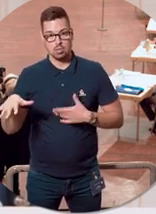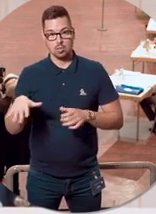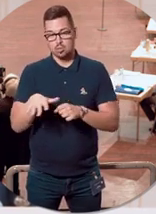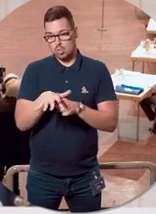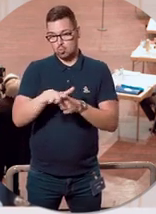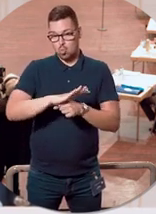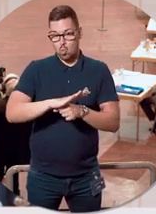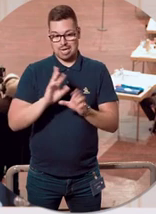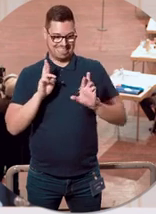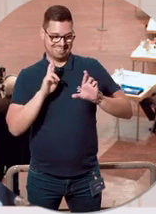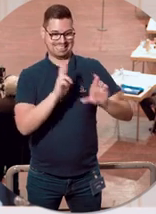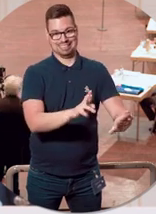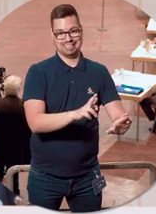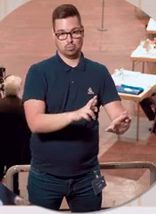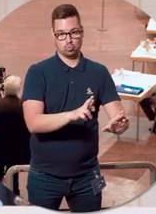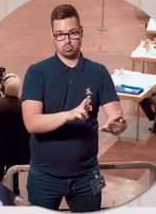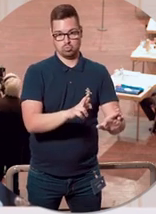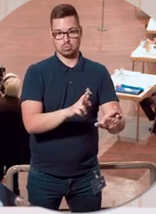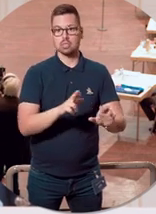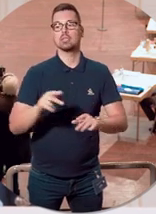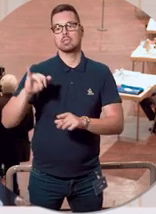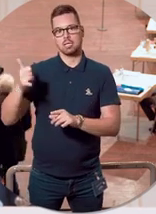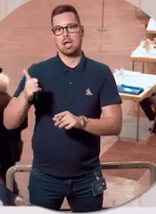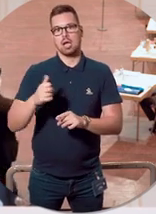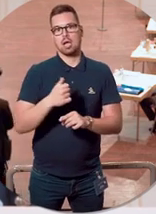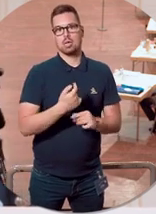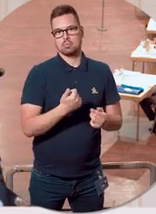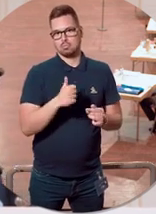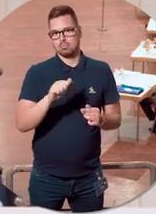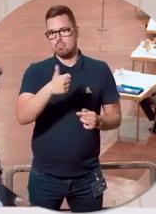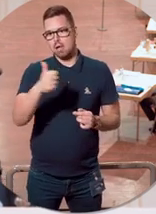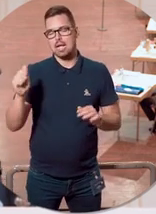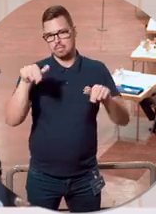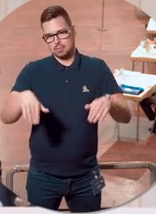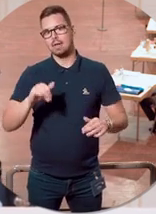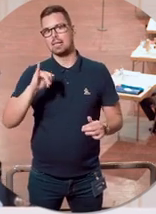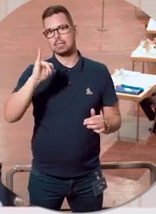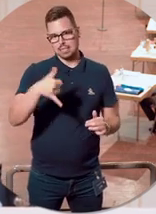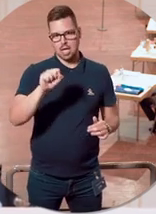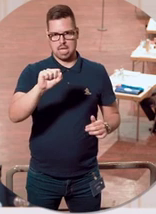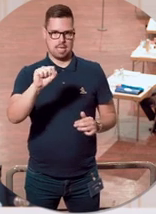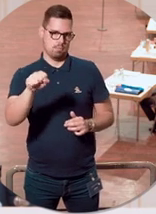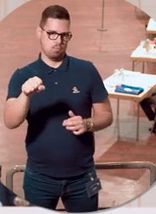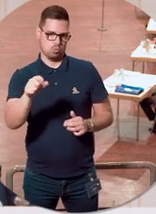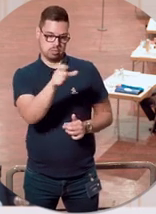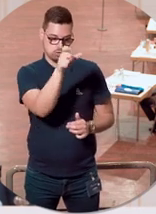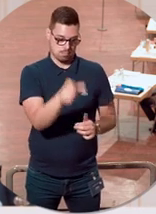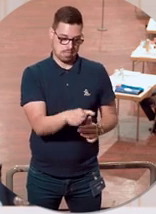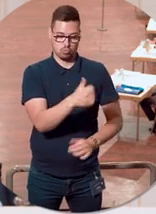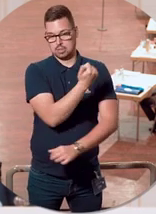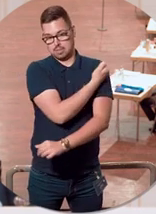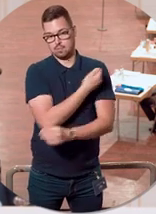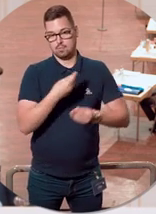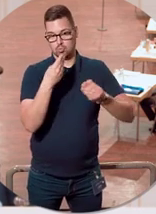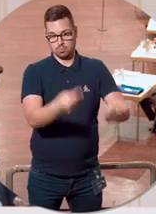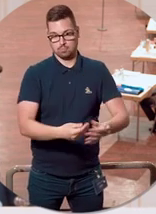-Risiko leben, die nicht geimpft werden können. In solchen Einzelfällen ist es dann eben möglich, dass diese Personengruppe sich